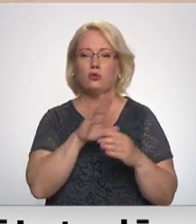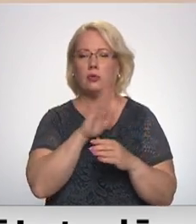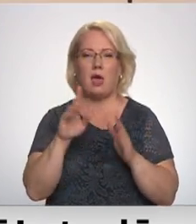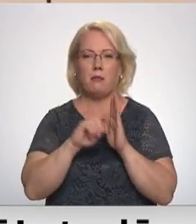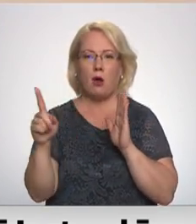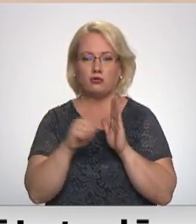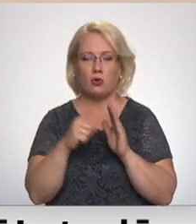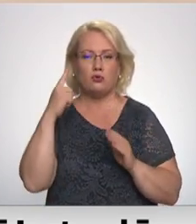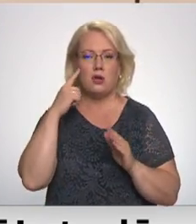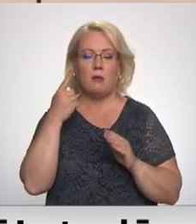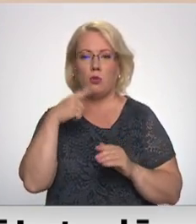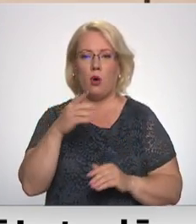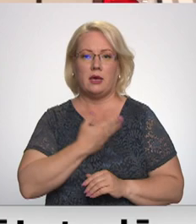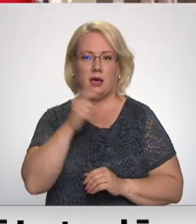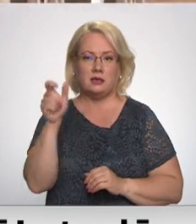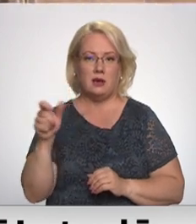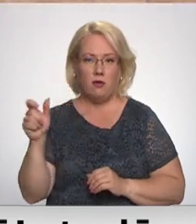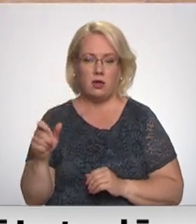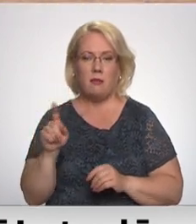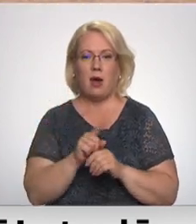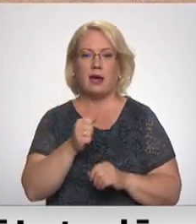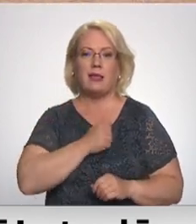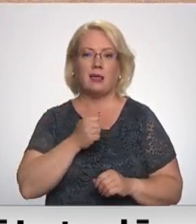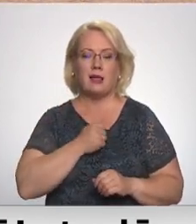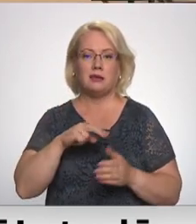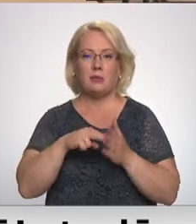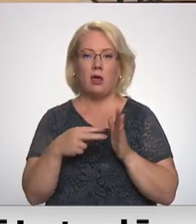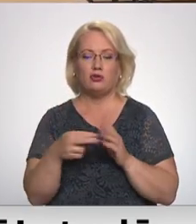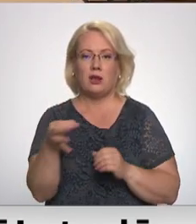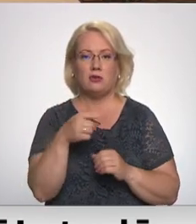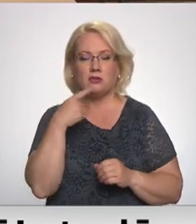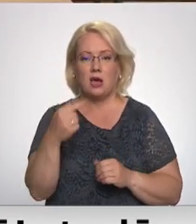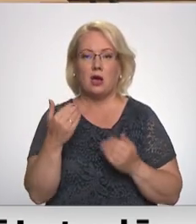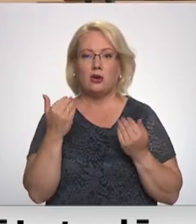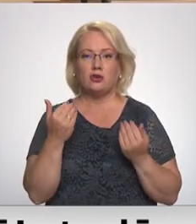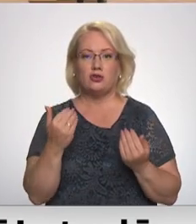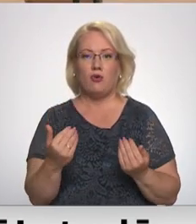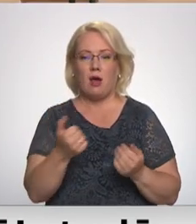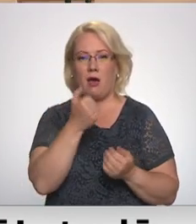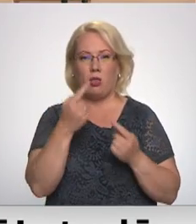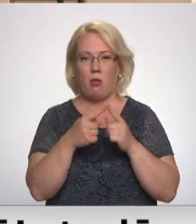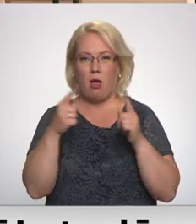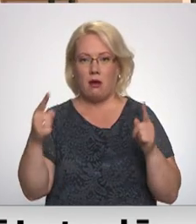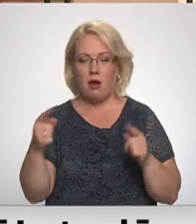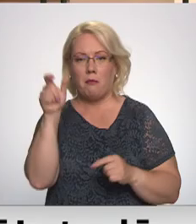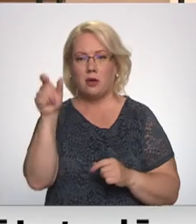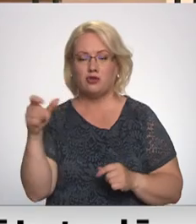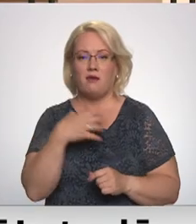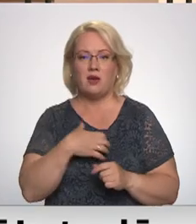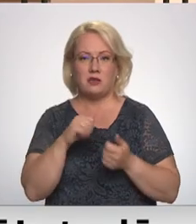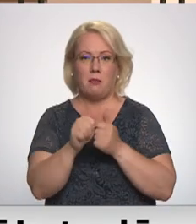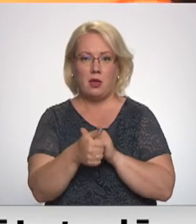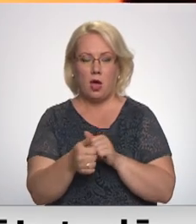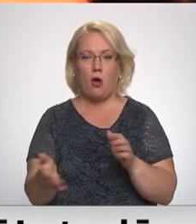Arī Latgales plānošanas reģiona atzīst, ka šo gadu laikā pasažīru vajadzības ir mainījušās. Un uzskata, ka pirms